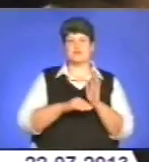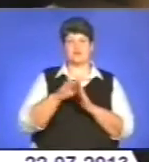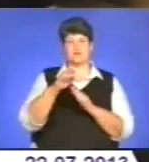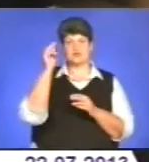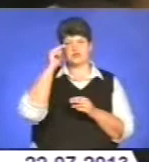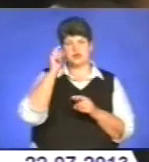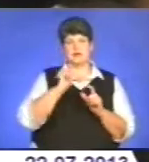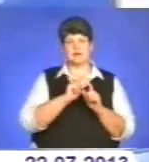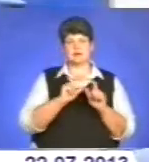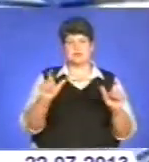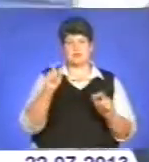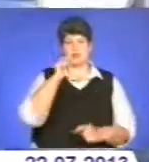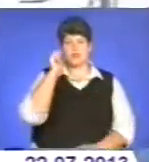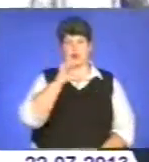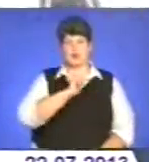України.